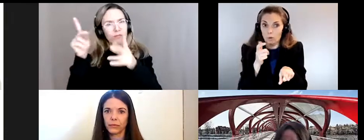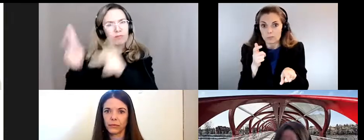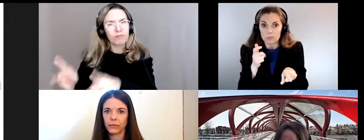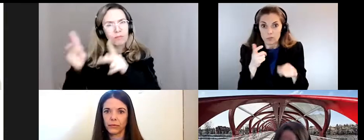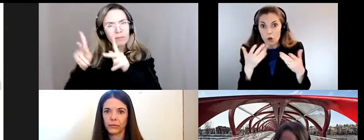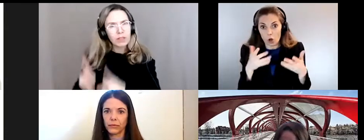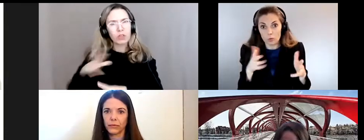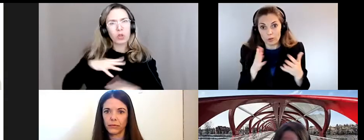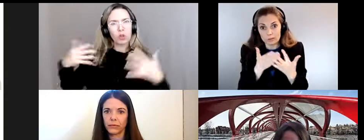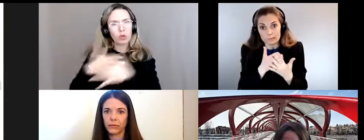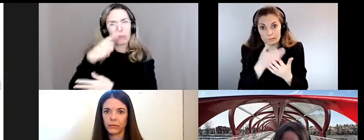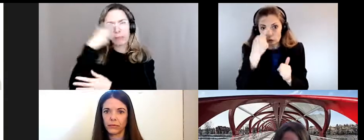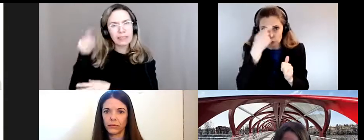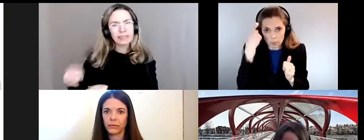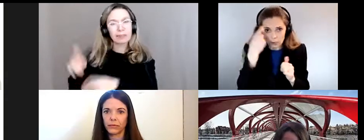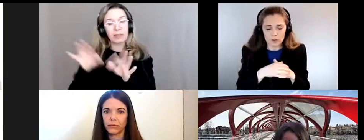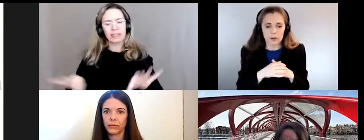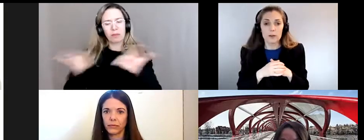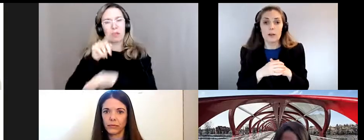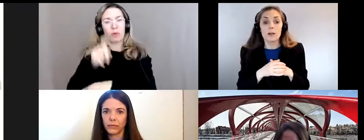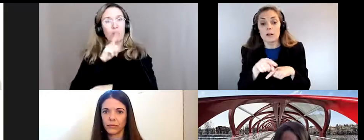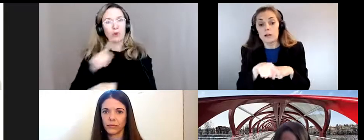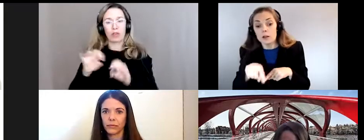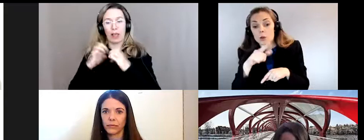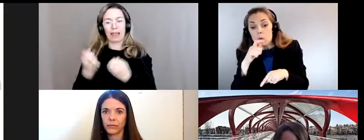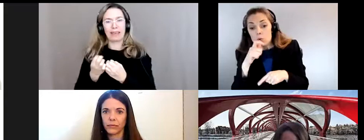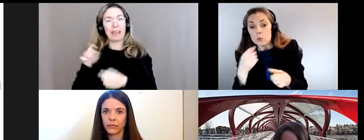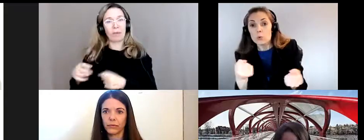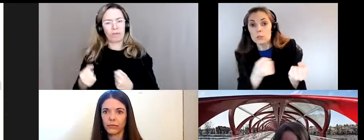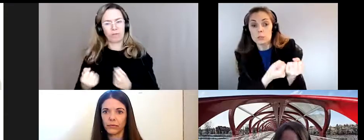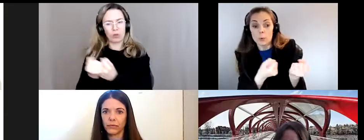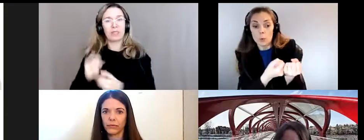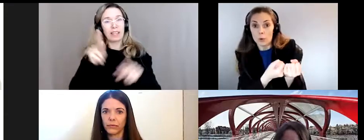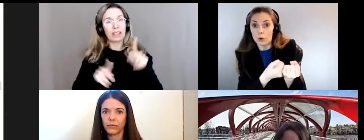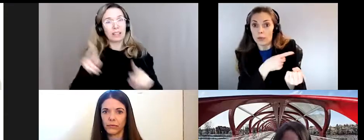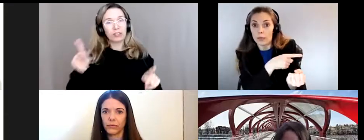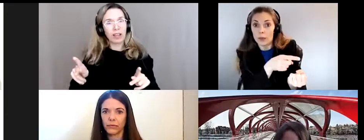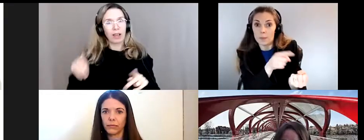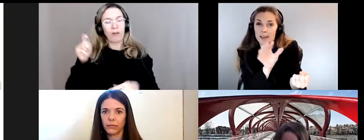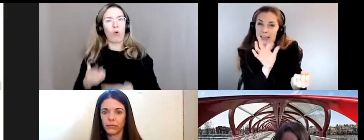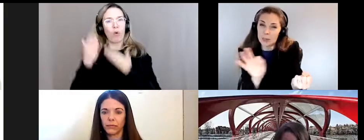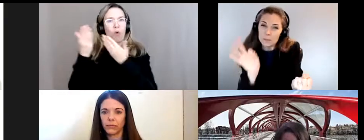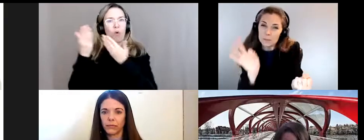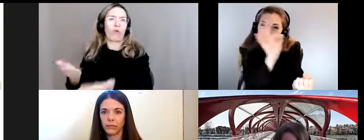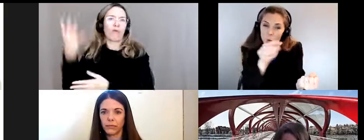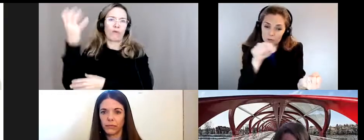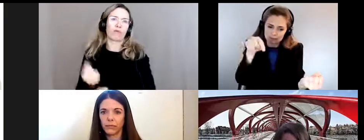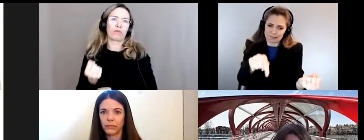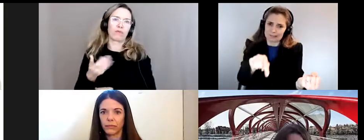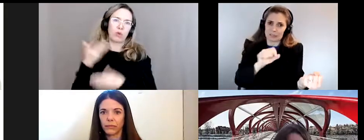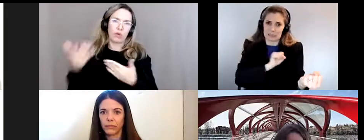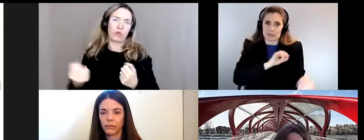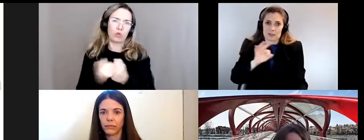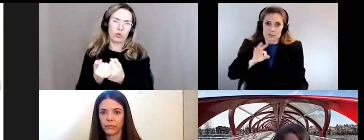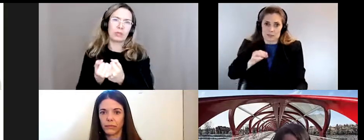avec des traumatismes c'est important de s'assurer que l'équipe qui soutient les individus reçoivent également du